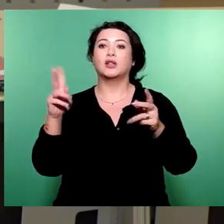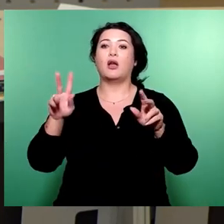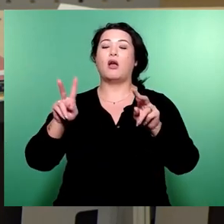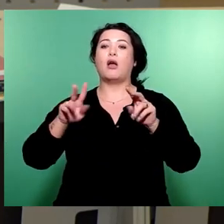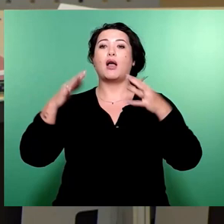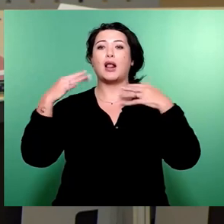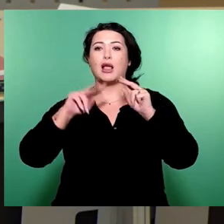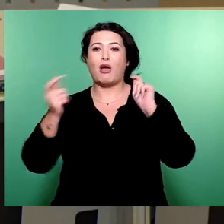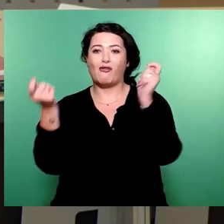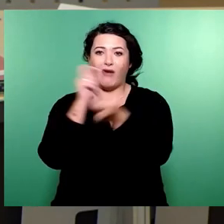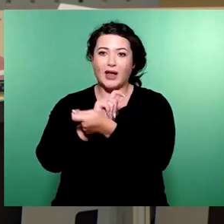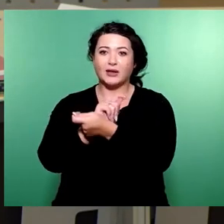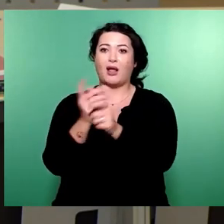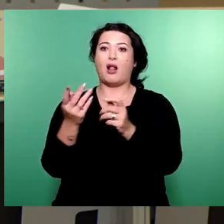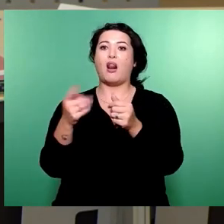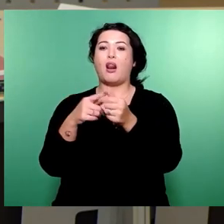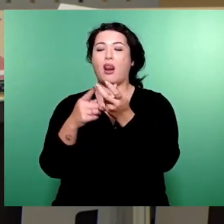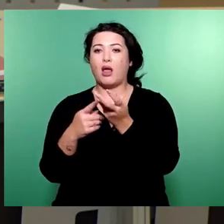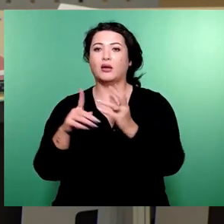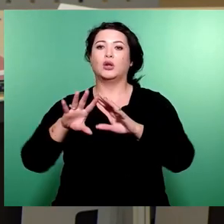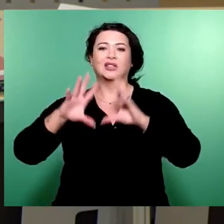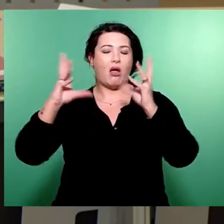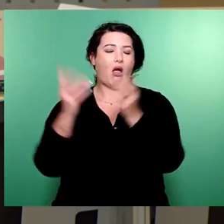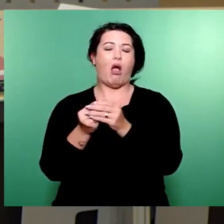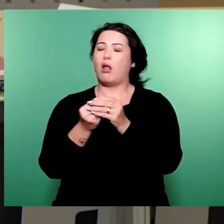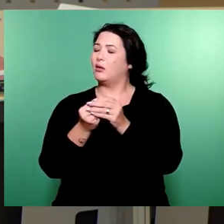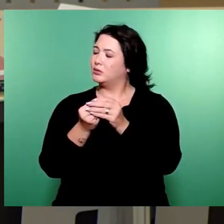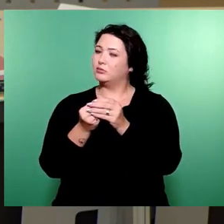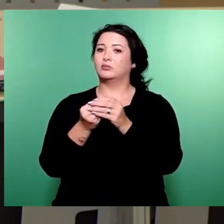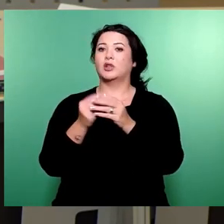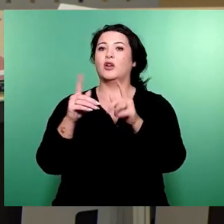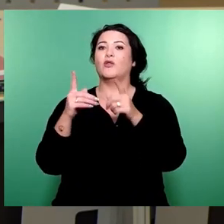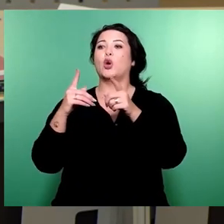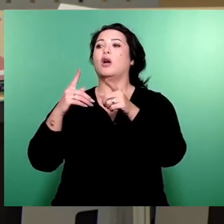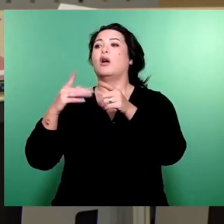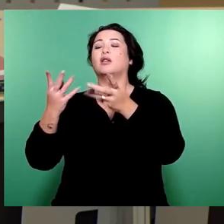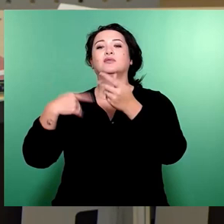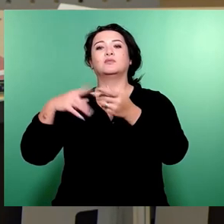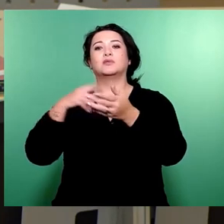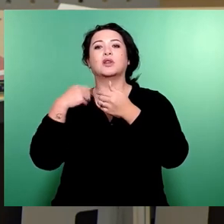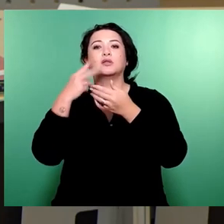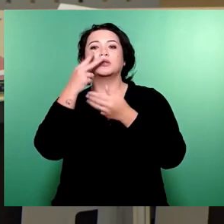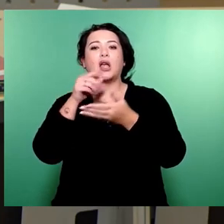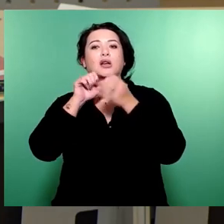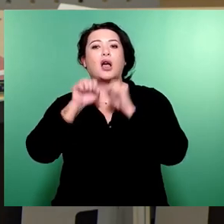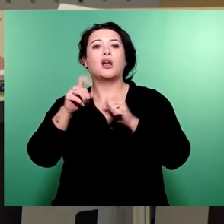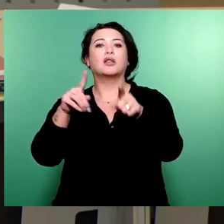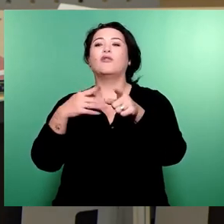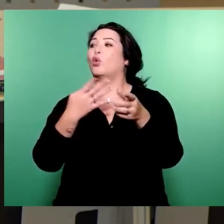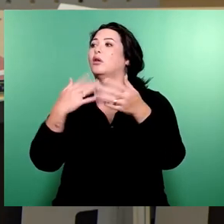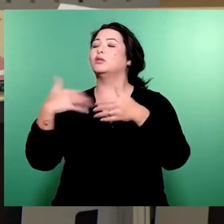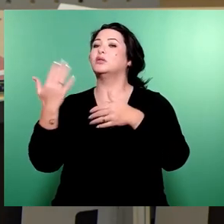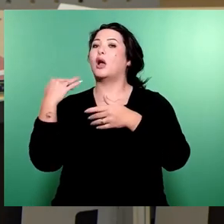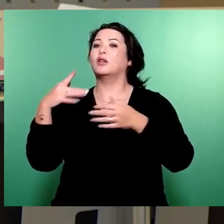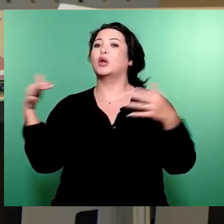resiliente Stadt- und Naturschutz. Sie ist vor allem eine Urkunde des Scheiterns der größten Fraktion, die sich selbst Bündnis 90 die